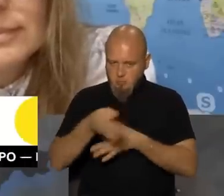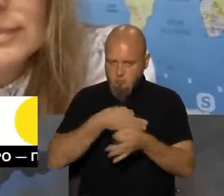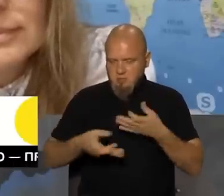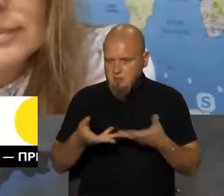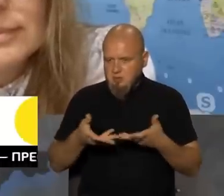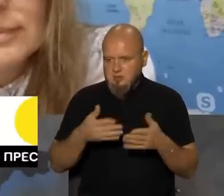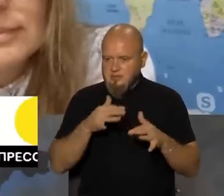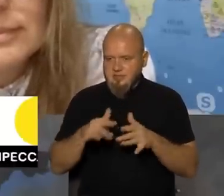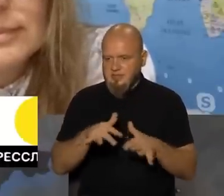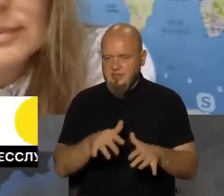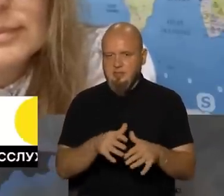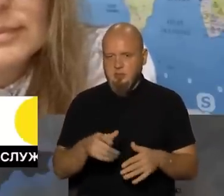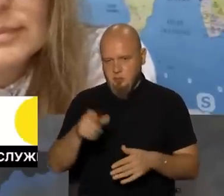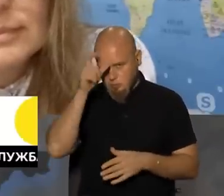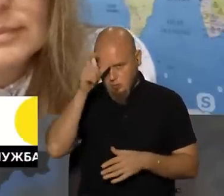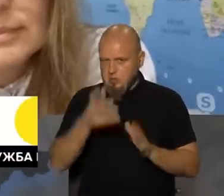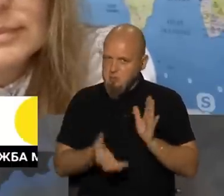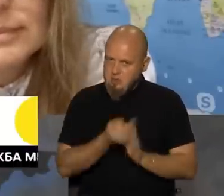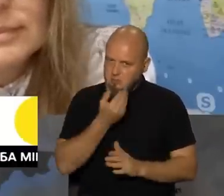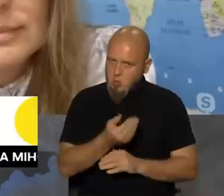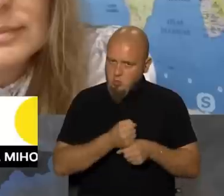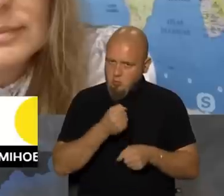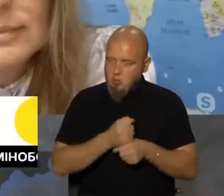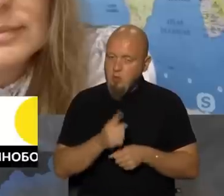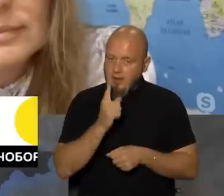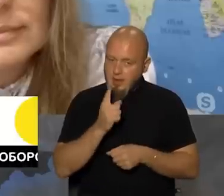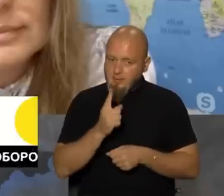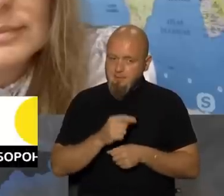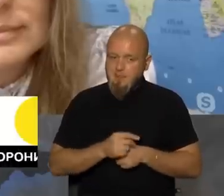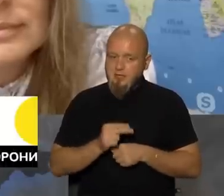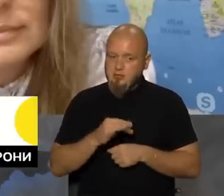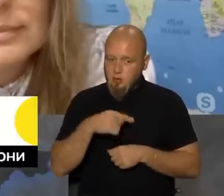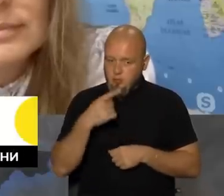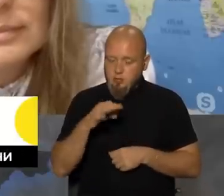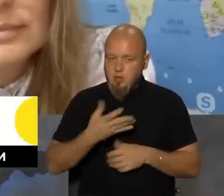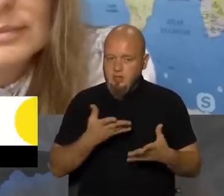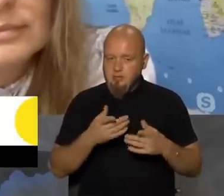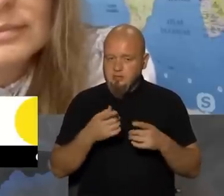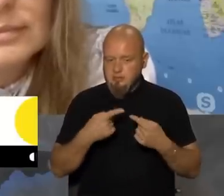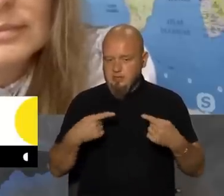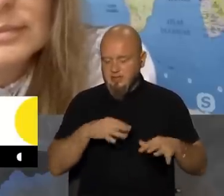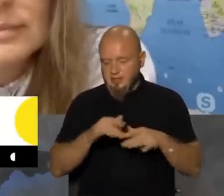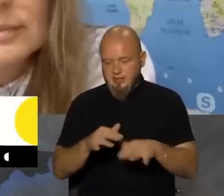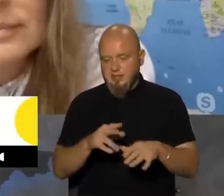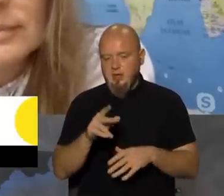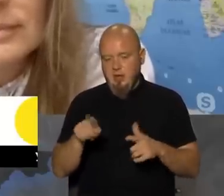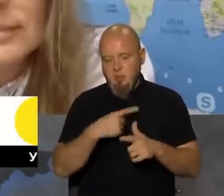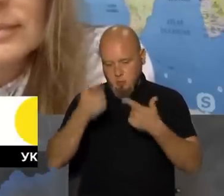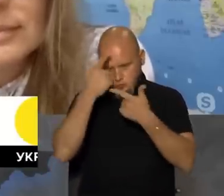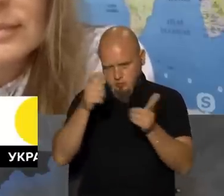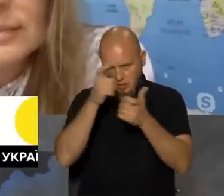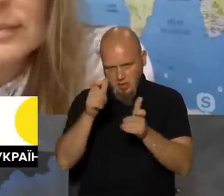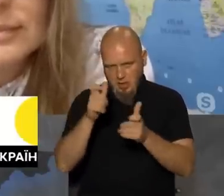якісь дії? Та, Туреччина підтримує його роботу, але чи говорять про якісь певні дії або заяви,